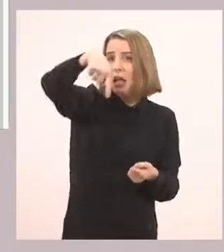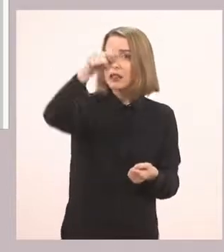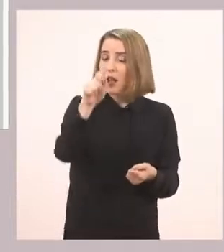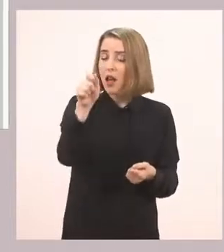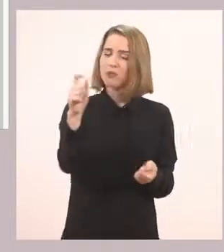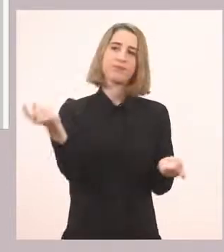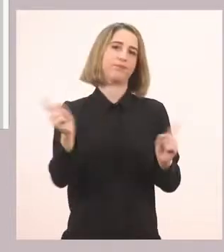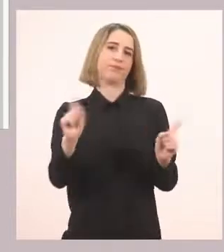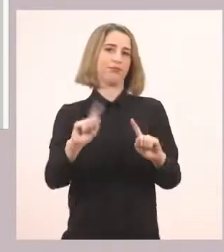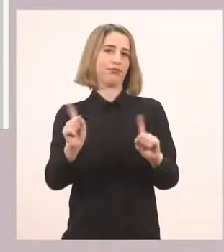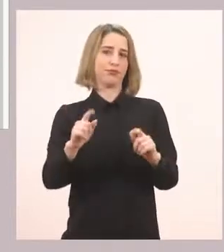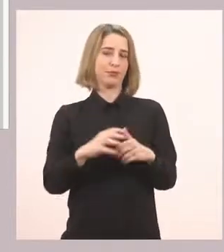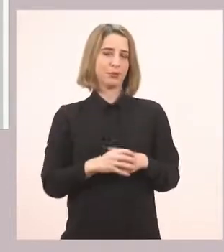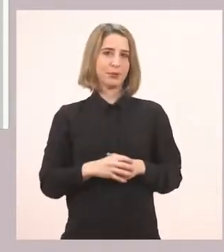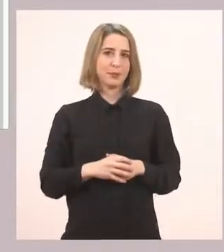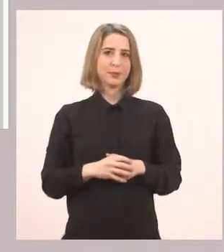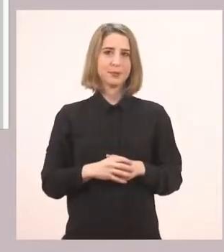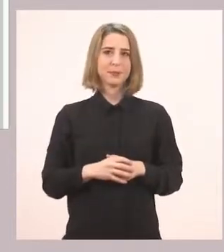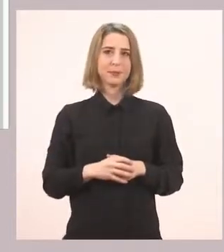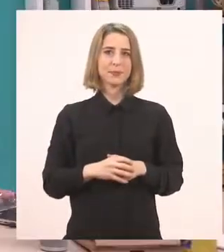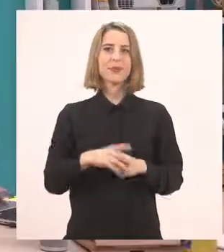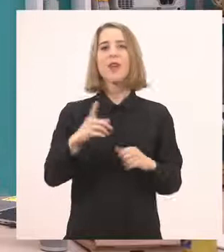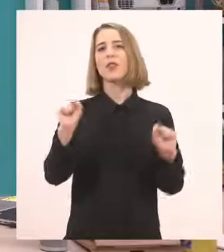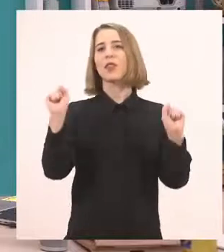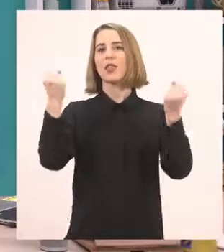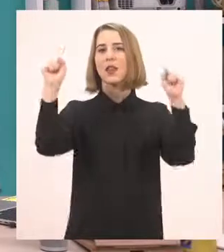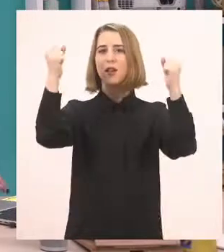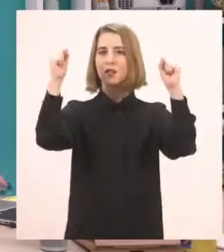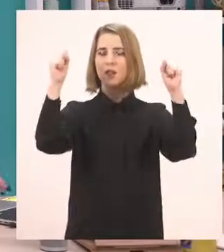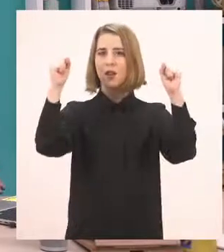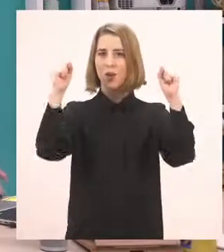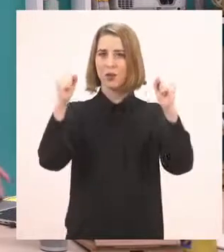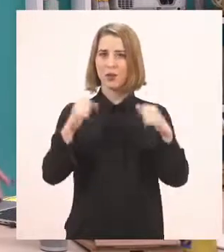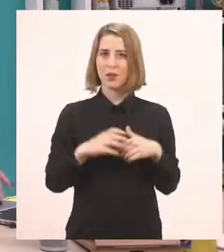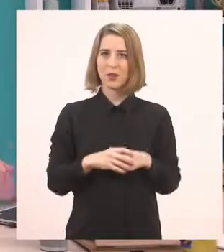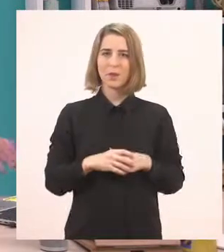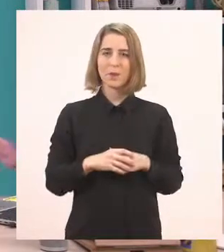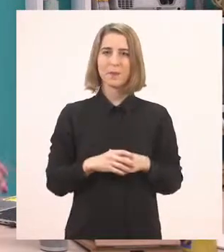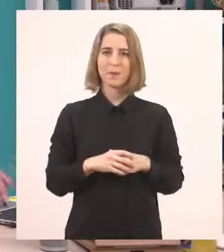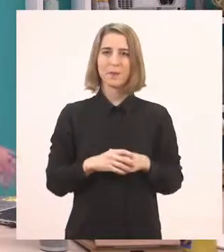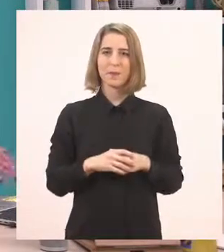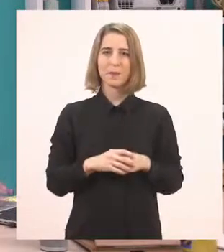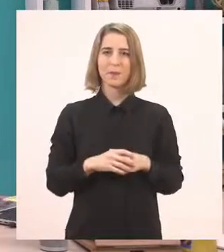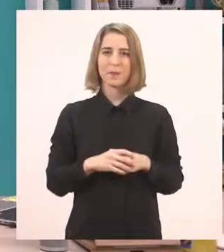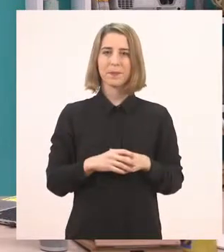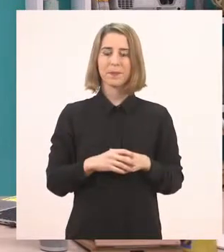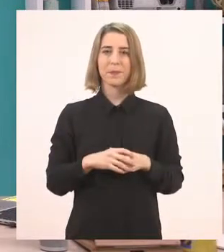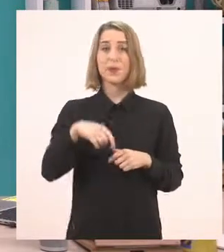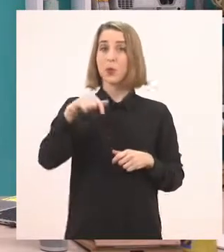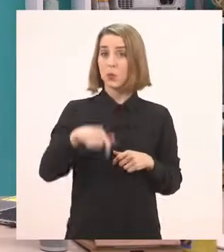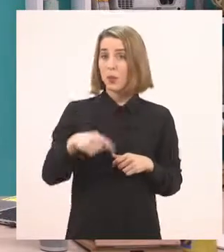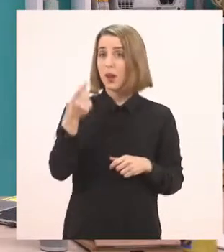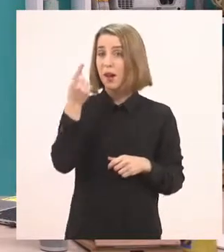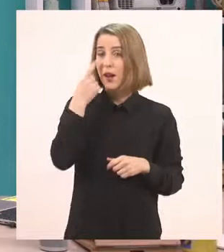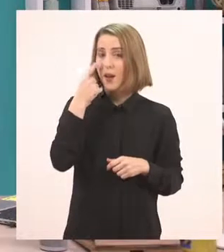Όχι. Ούτε αυτό. Αυτή ήταν η δραστηριότητα που έχει το διδραστικό μας βιβλίο. Πάμε τώρα να